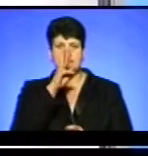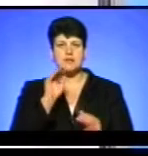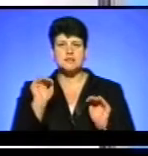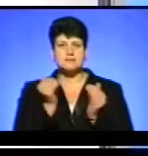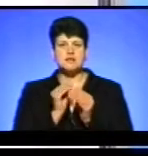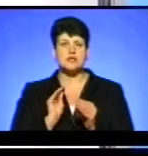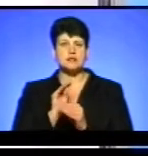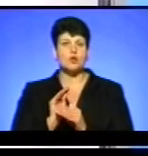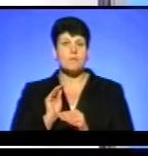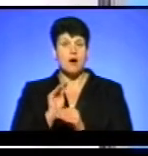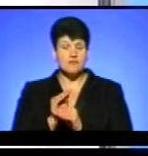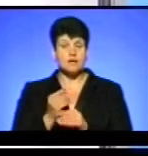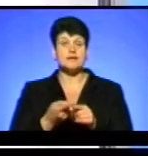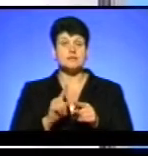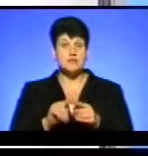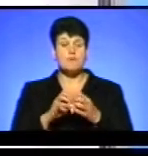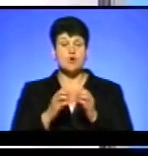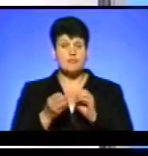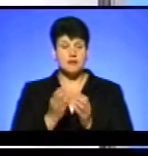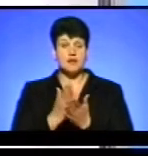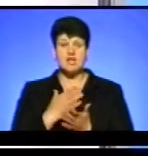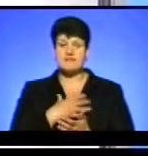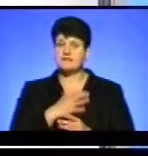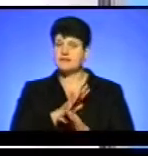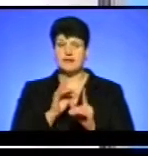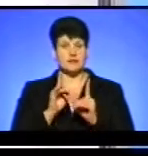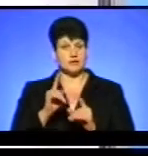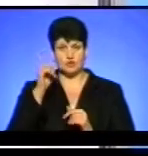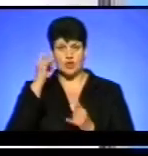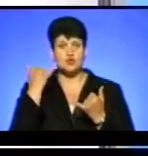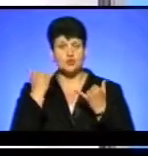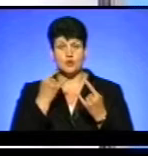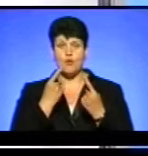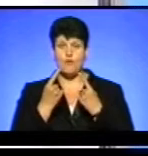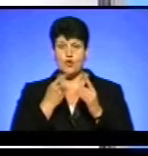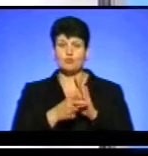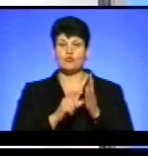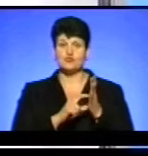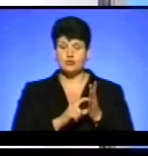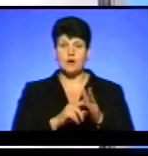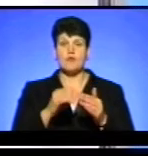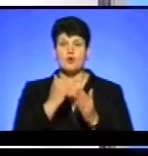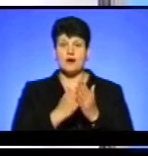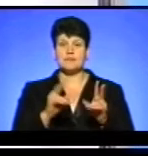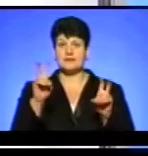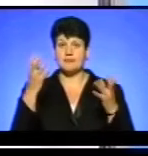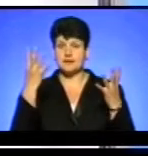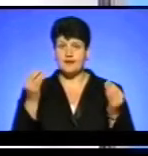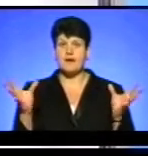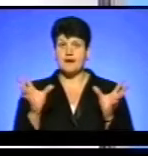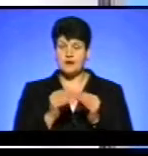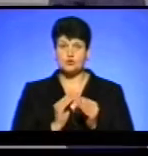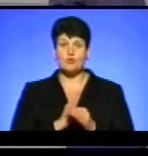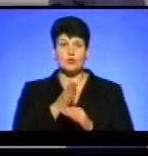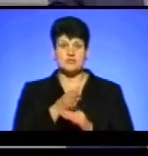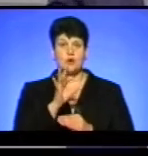надбавки. Однак ця проблема актуальна не лише для Чорткова і про неї сьогодні говоримо у студії програми тема дня разом із нашими гостями. А це